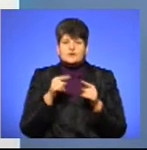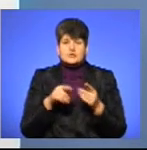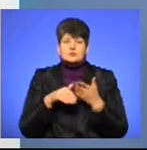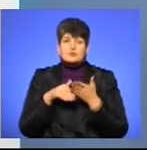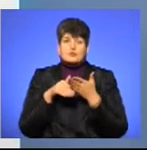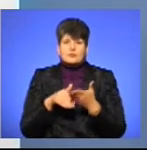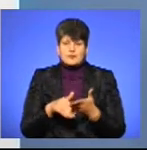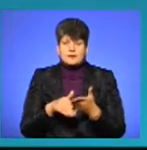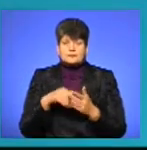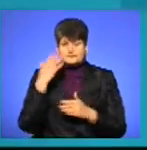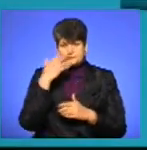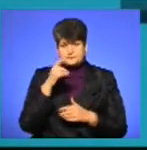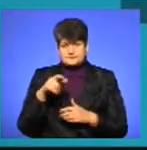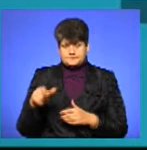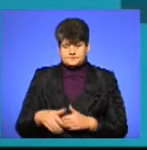допомагають незрячим людям.